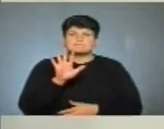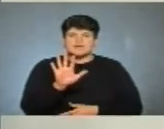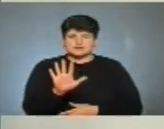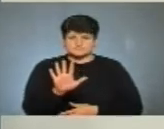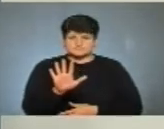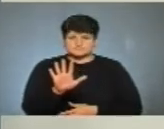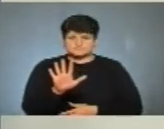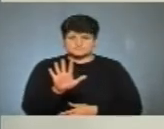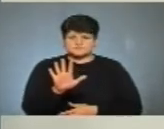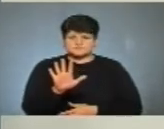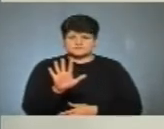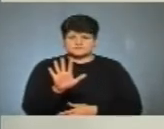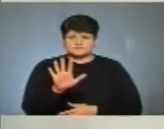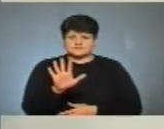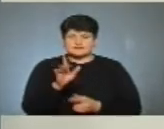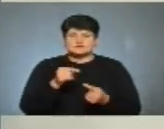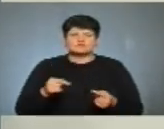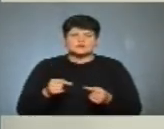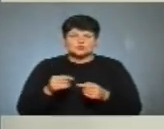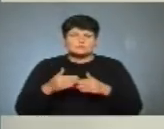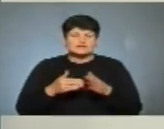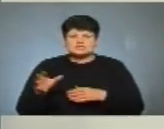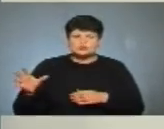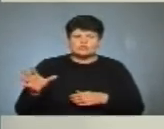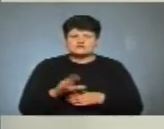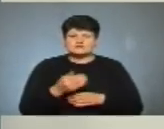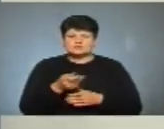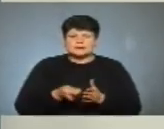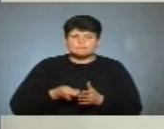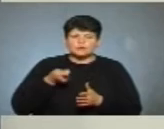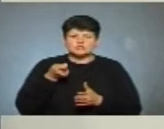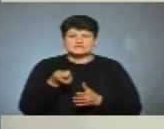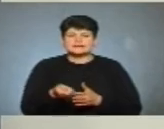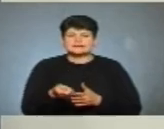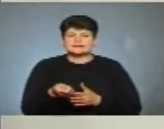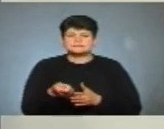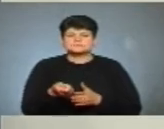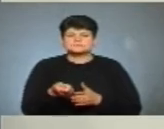відповідно, практично всі вони подали, відповідно,